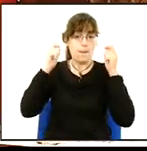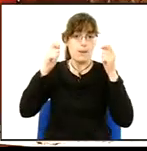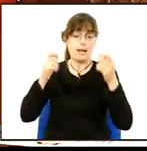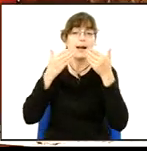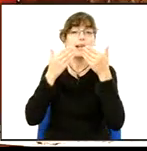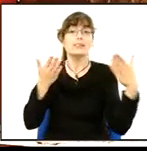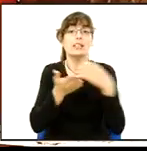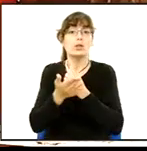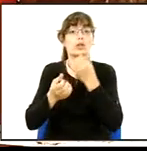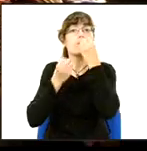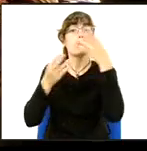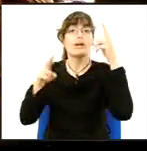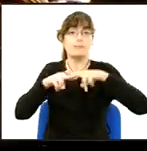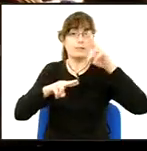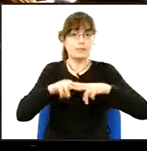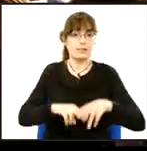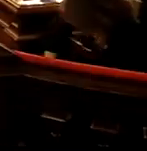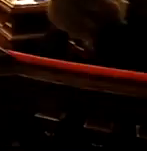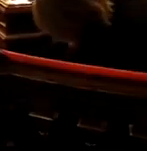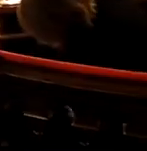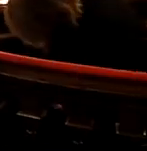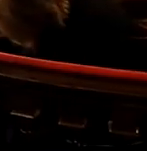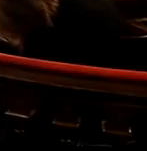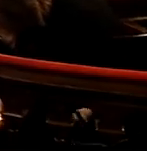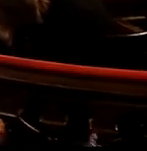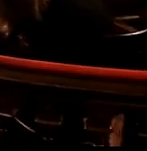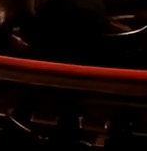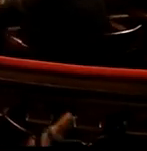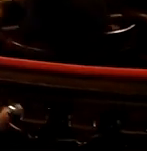tots i que tingueu bones festes gràcies gràcies gràcies